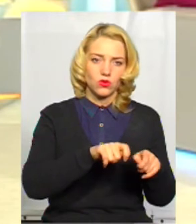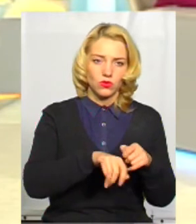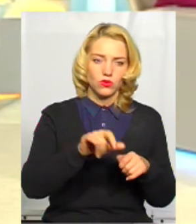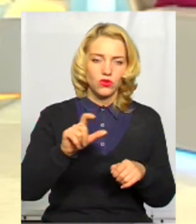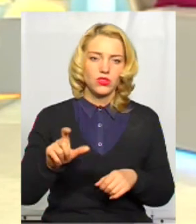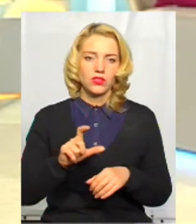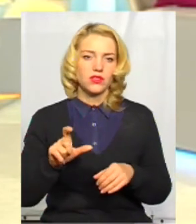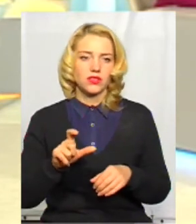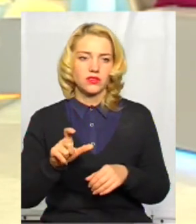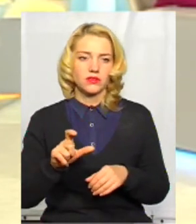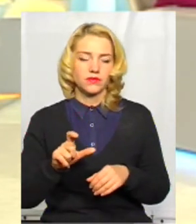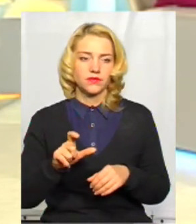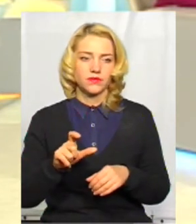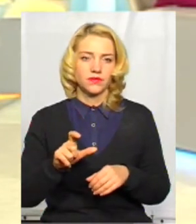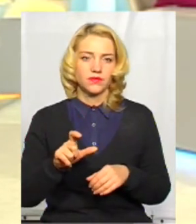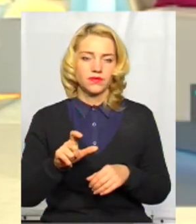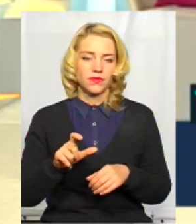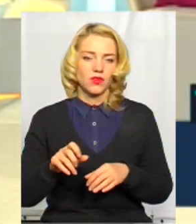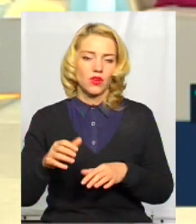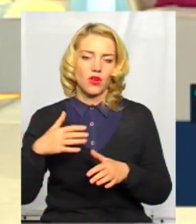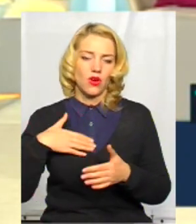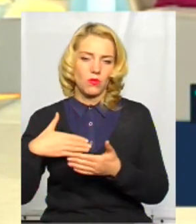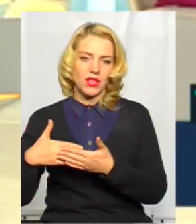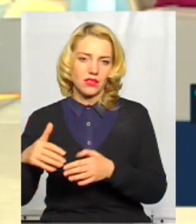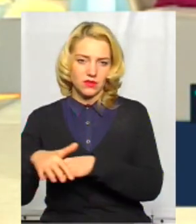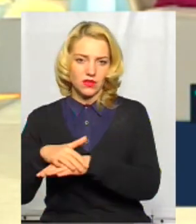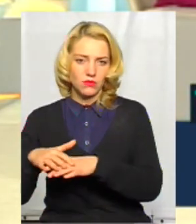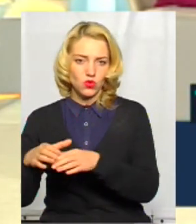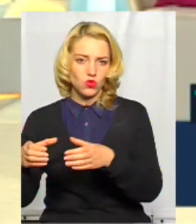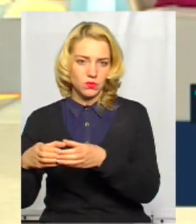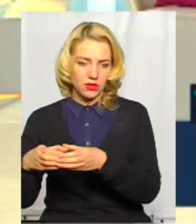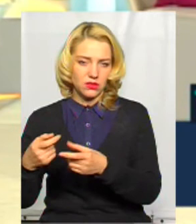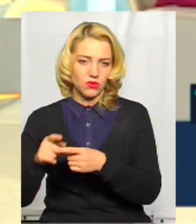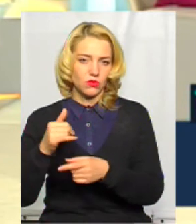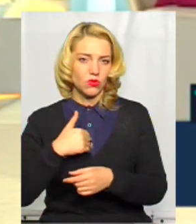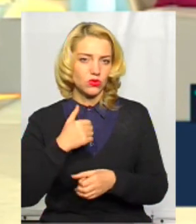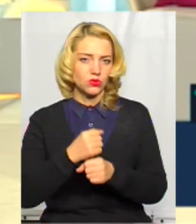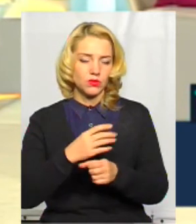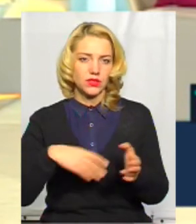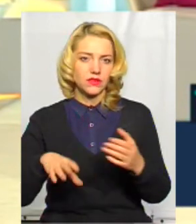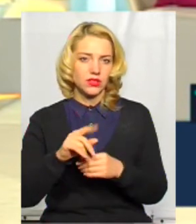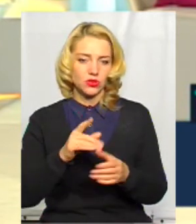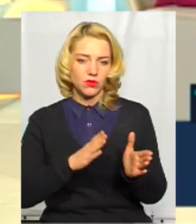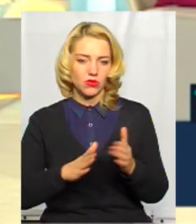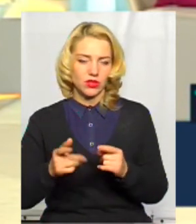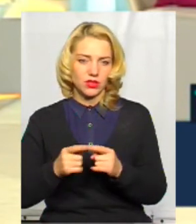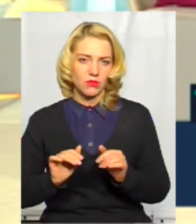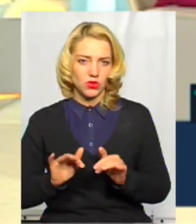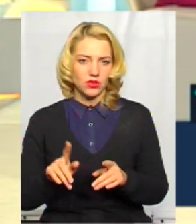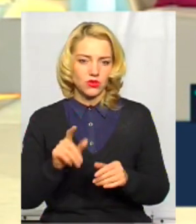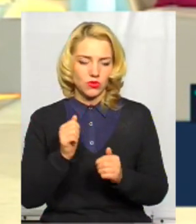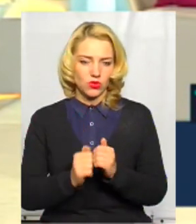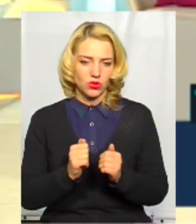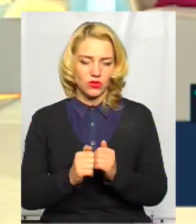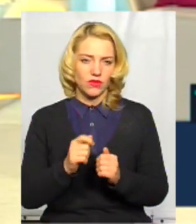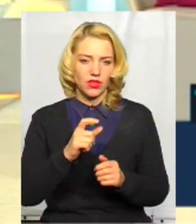громадянським суспільством і так далі. Я хочу робити все, щоб налагодити цей процес, щоб кожен орган